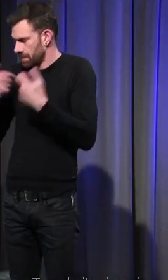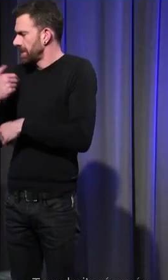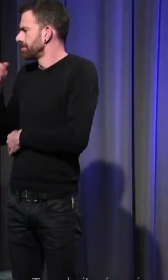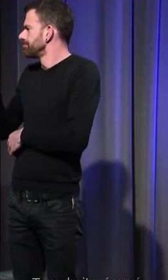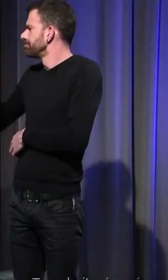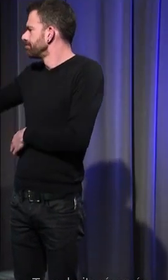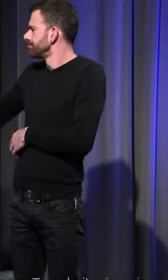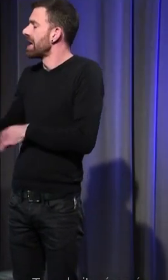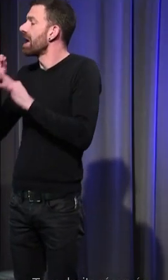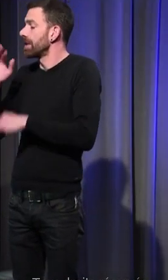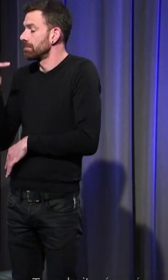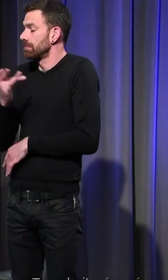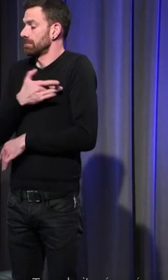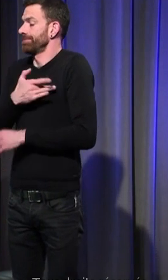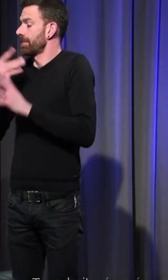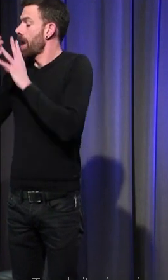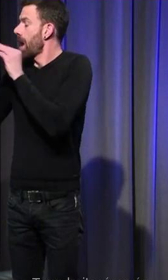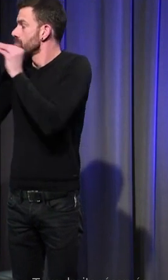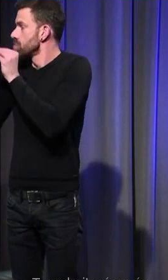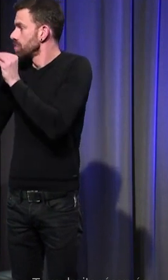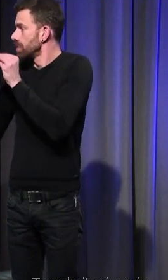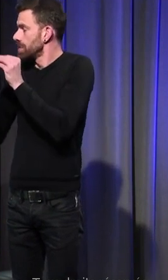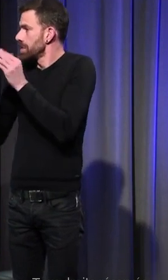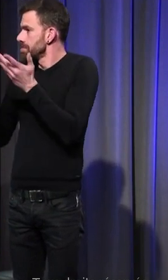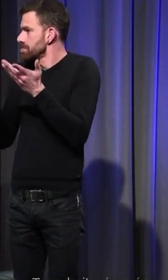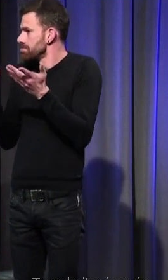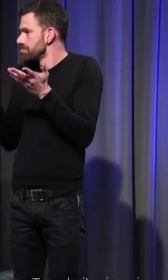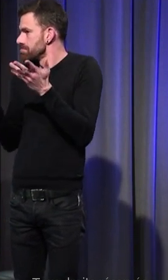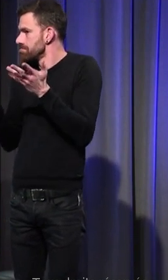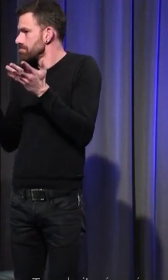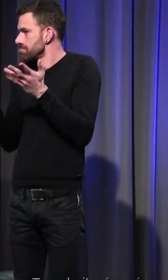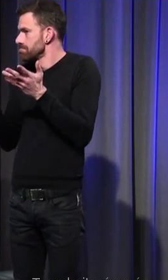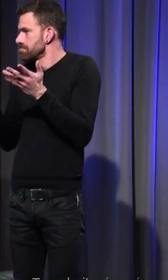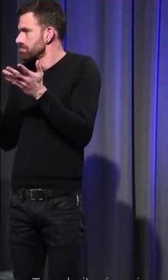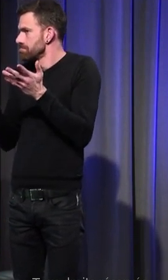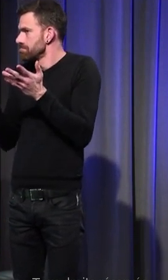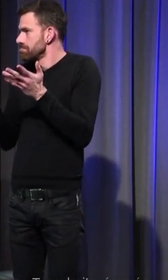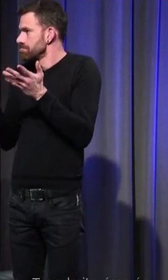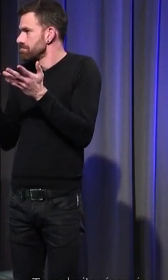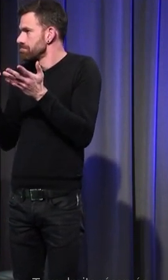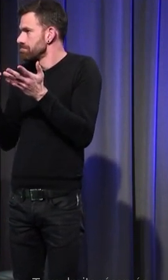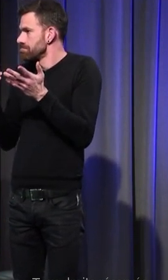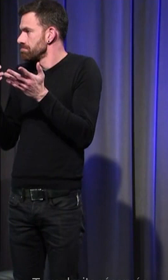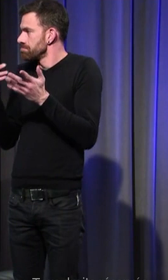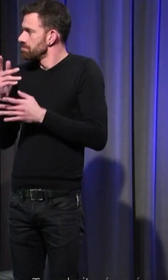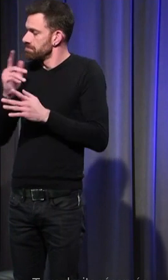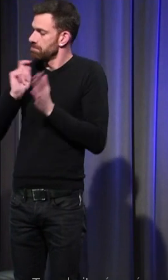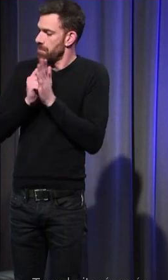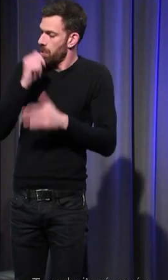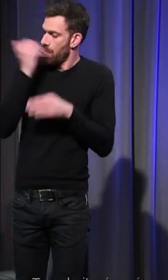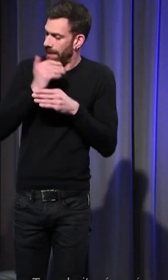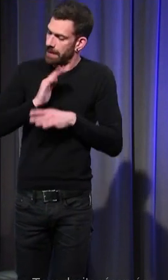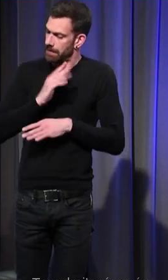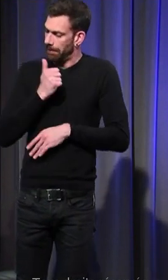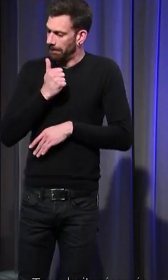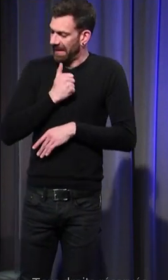le sentiment amoureux est-ce que c'était quelque chose qui restait dans le privé au Moyen-Âge ou des gens